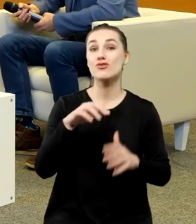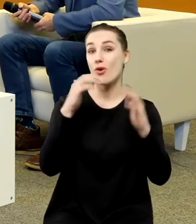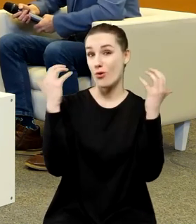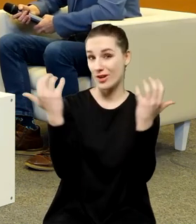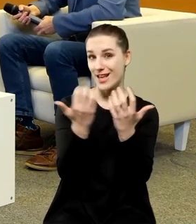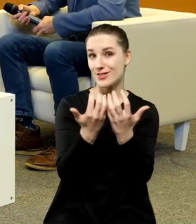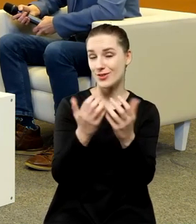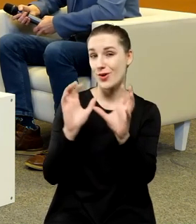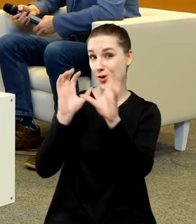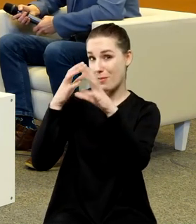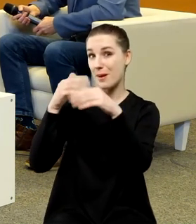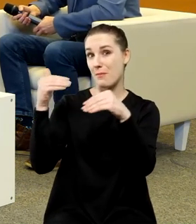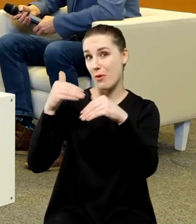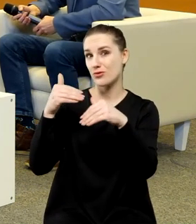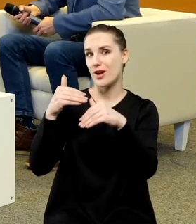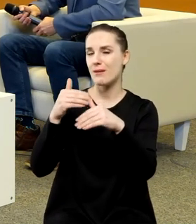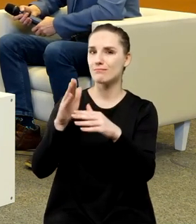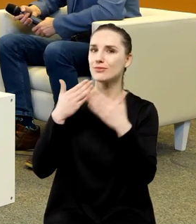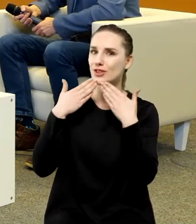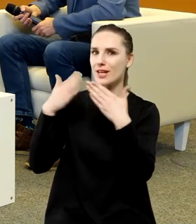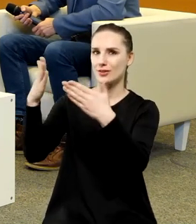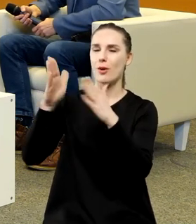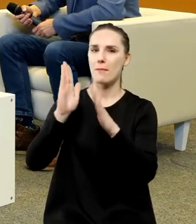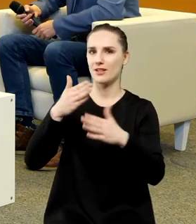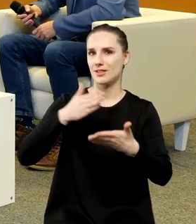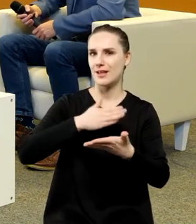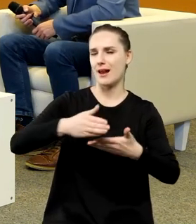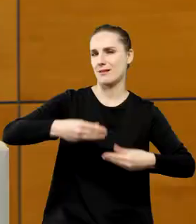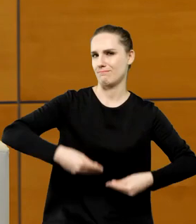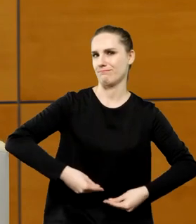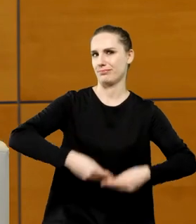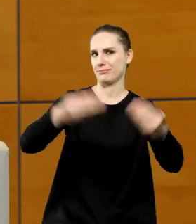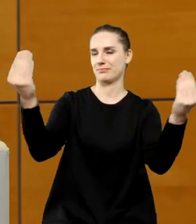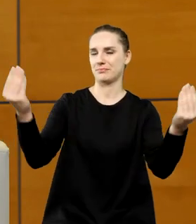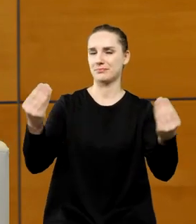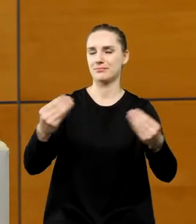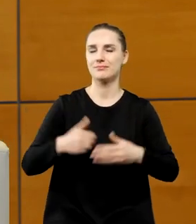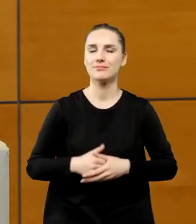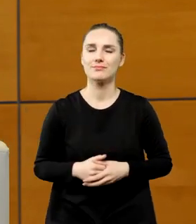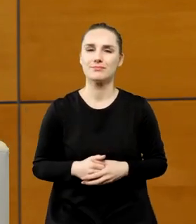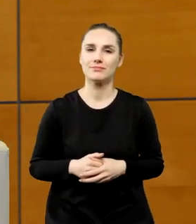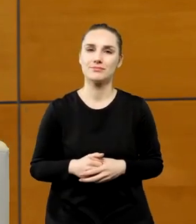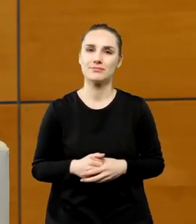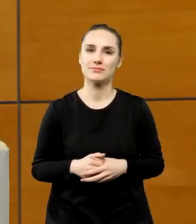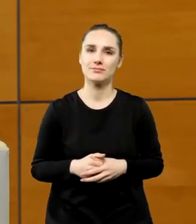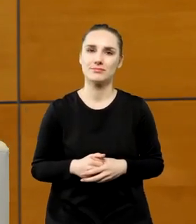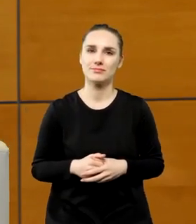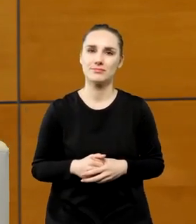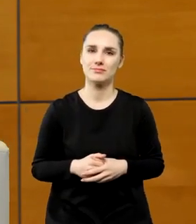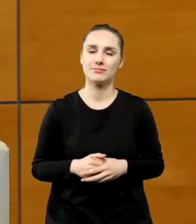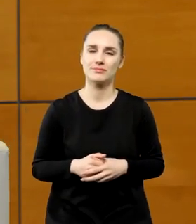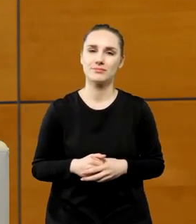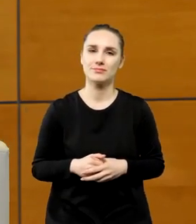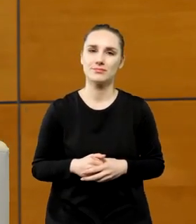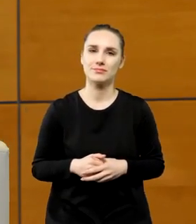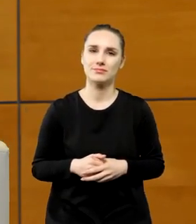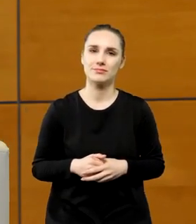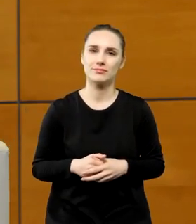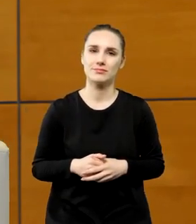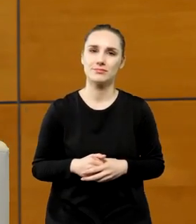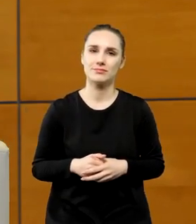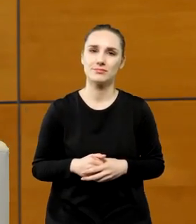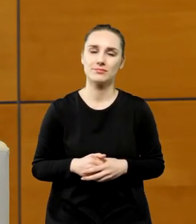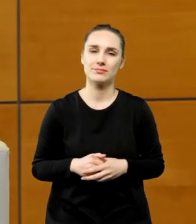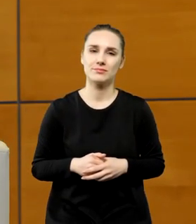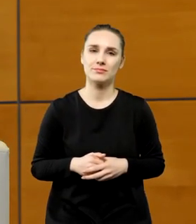przyczyni się w podobny przynajmniej sposób do do dania nowego impulsu